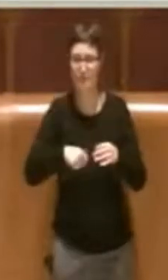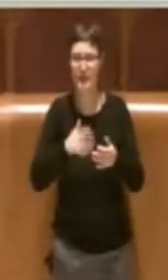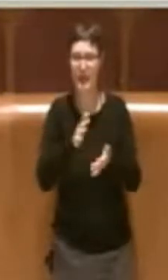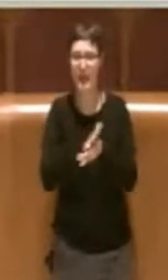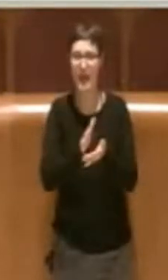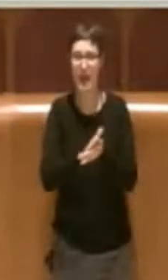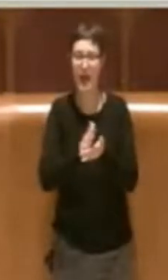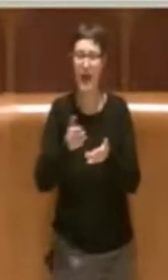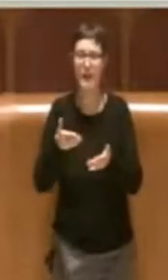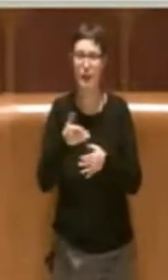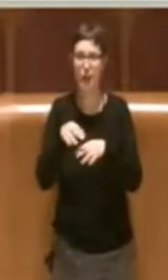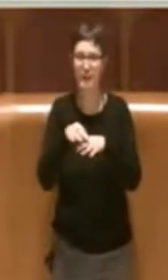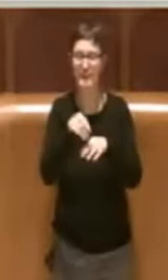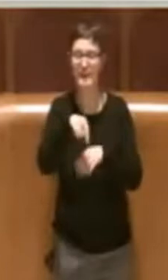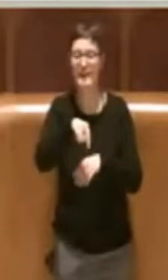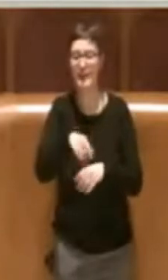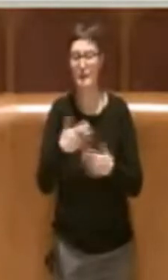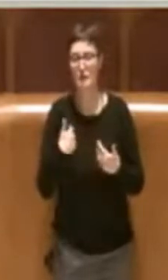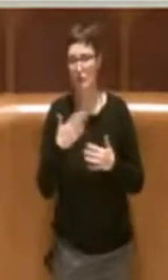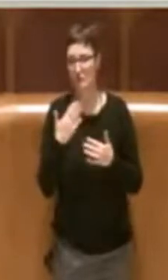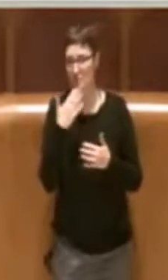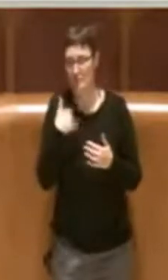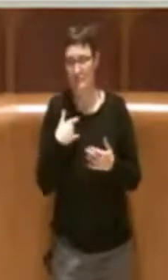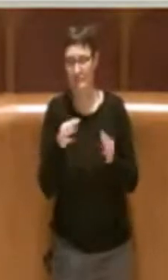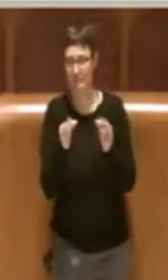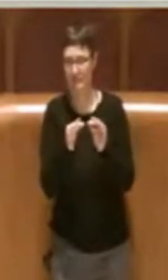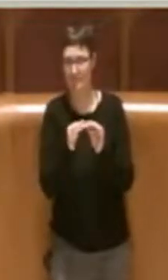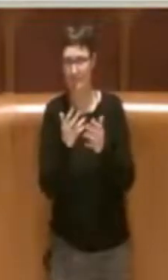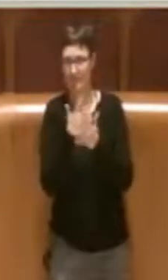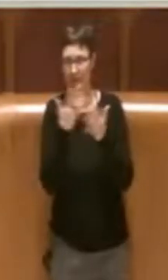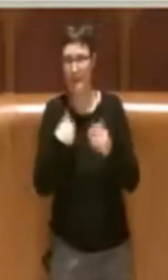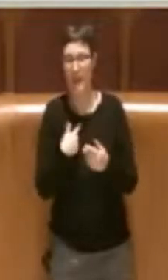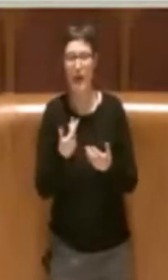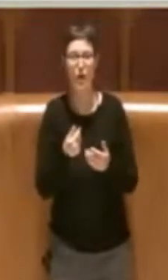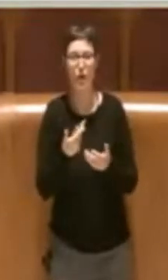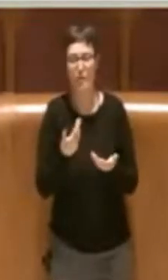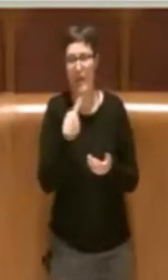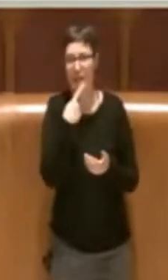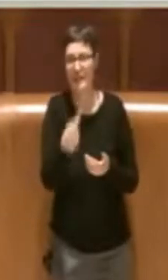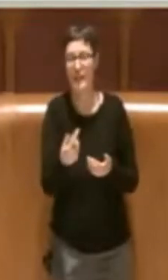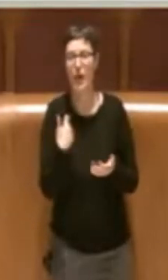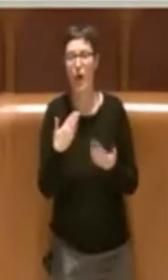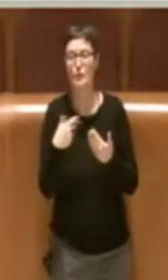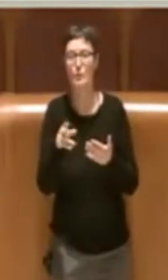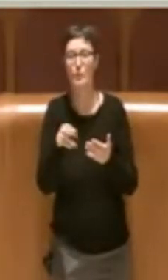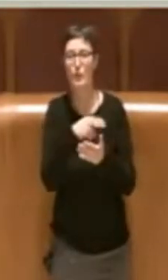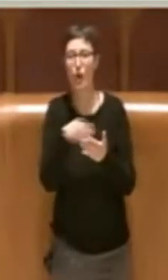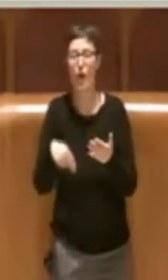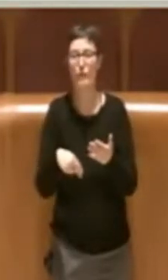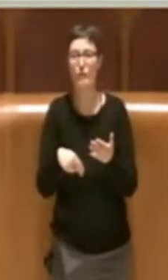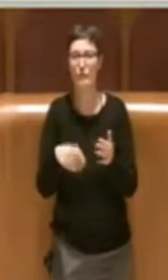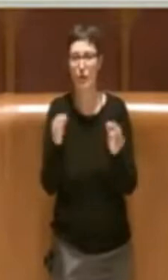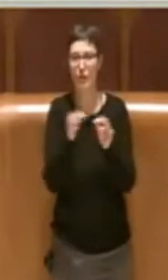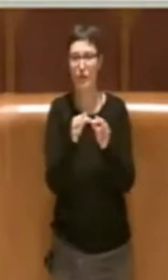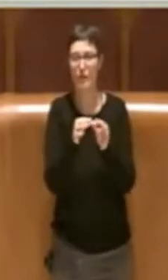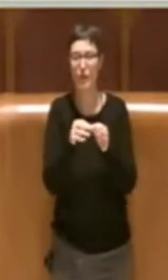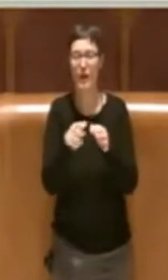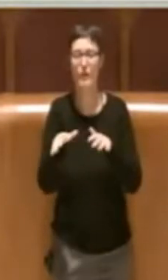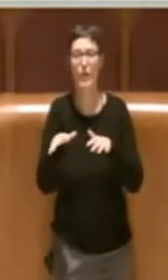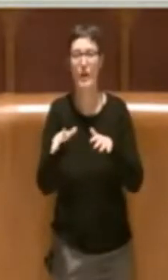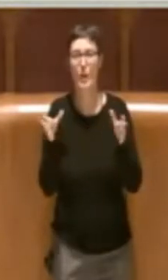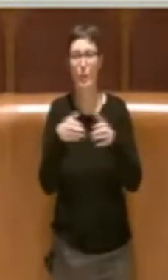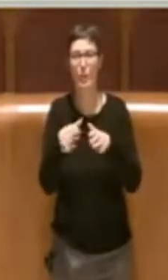assolutamente condivisibile, quindi ovviamente anticipo il voto favorevole del gruppo Capitone del Movimento 5 Stelle